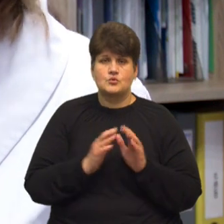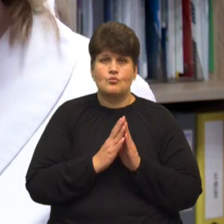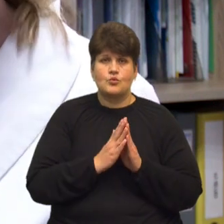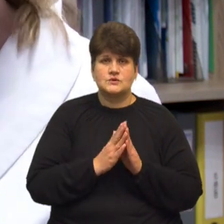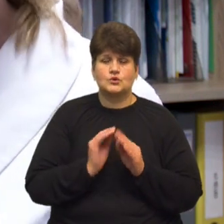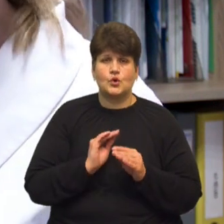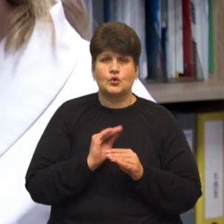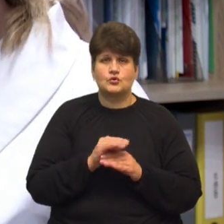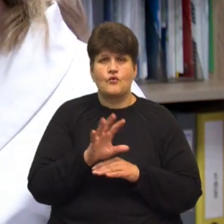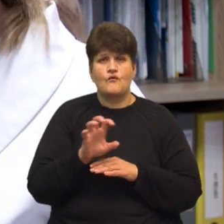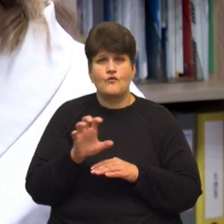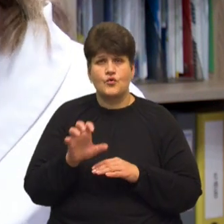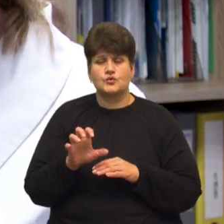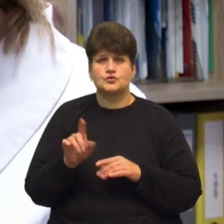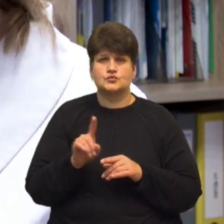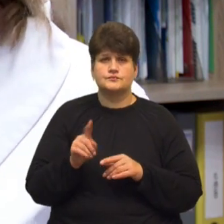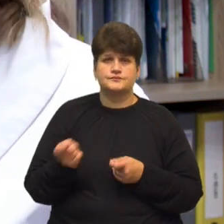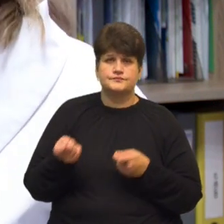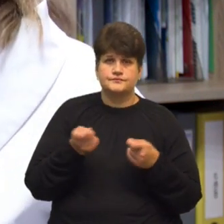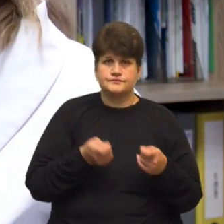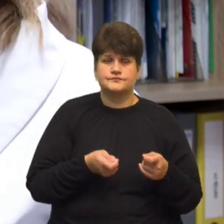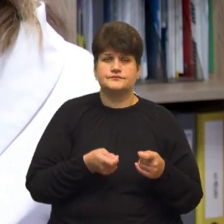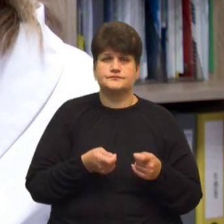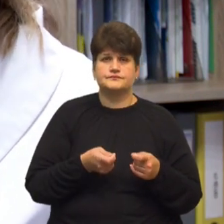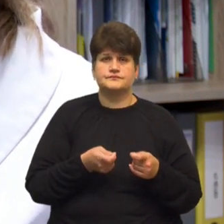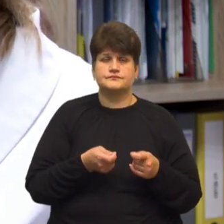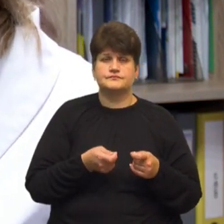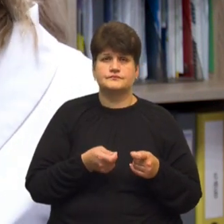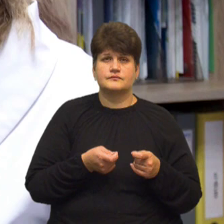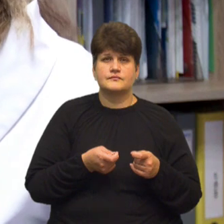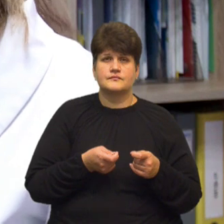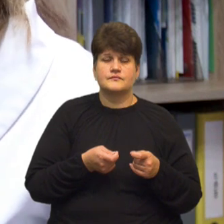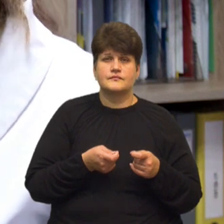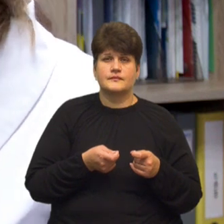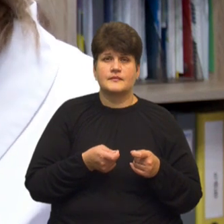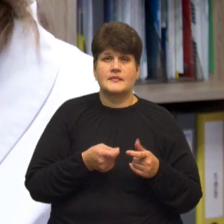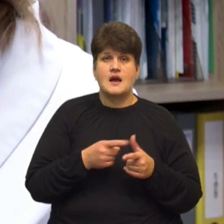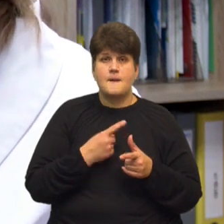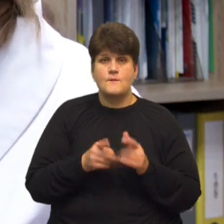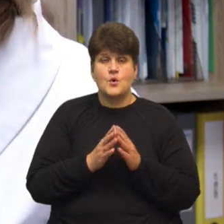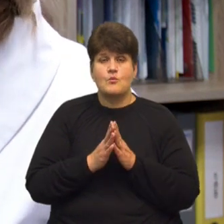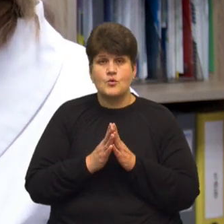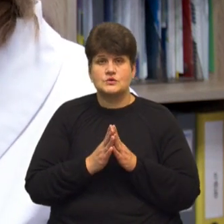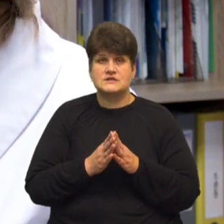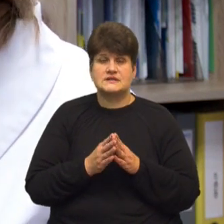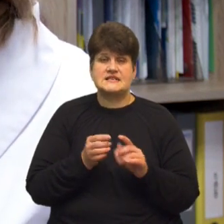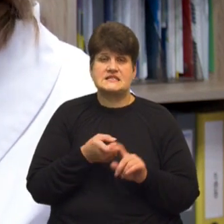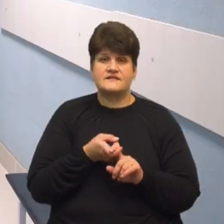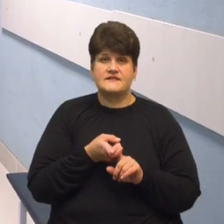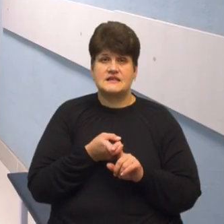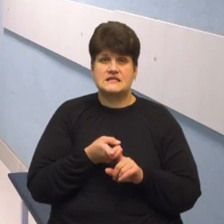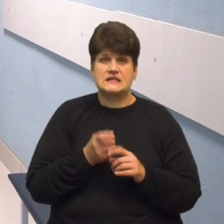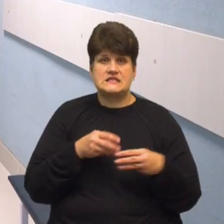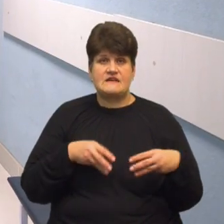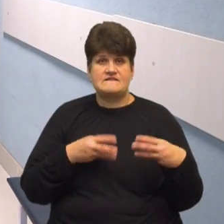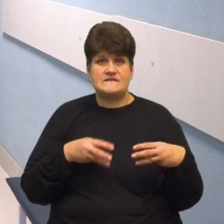додаткові фотографії, щоб пацієнт переслав йому десь у месенджер, або попросити все ж таки зв'язатися з відео.